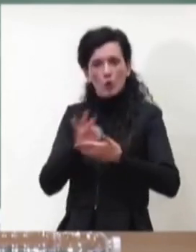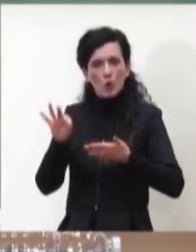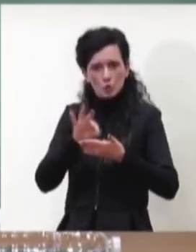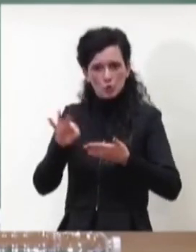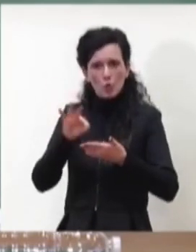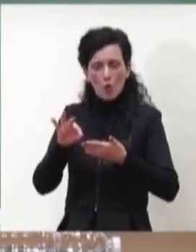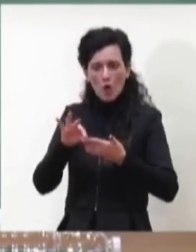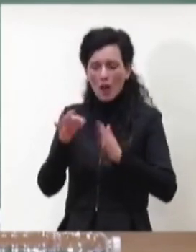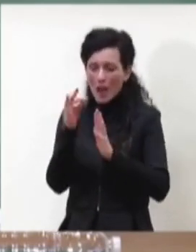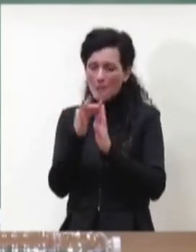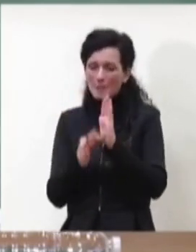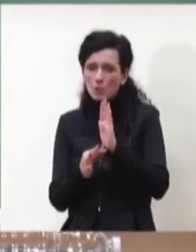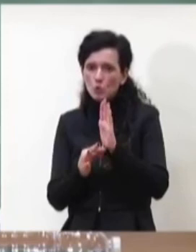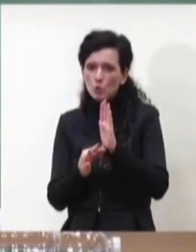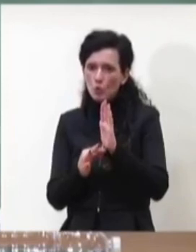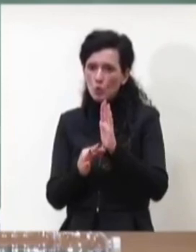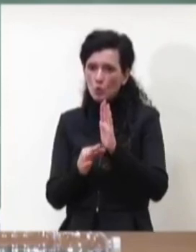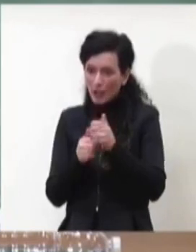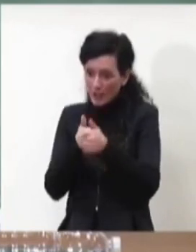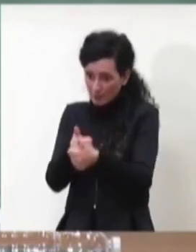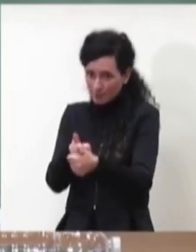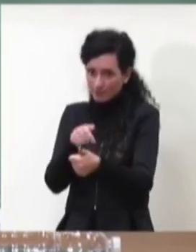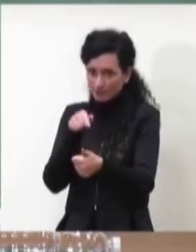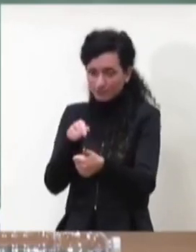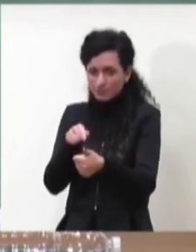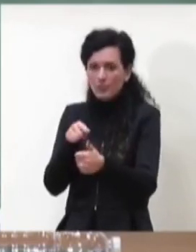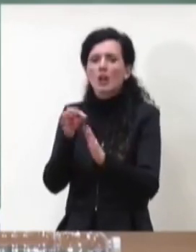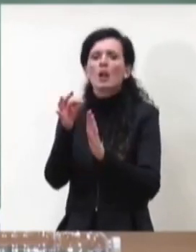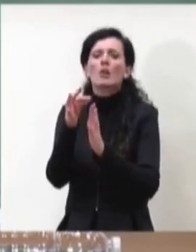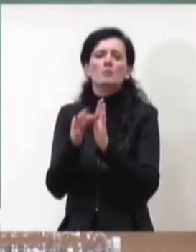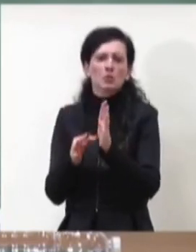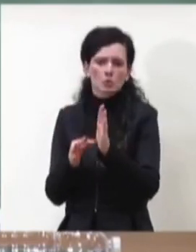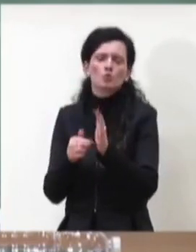le misure che sono state adottate sono misure che sono state